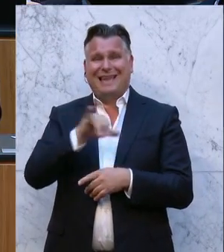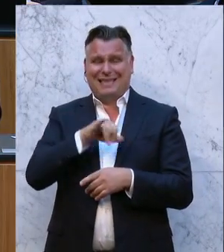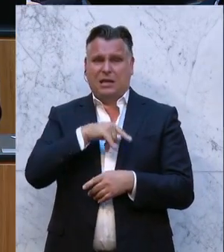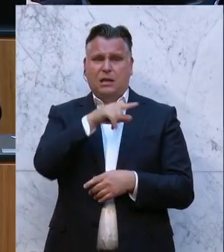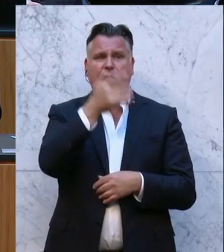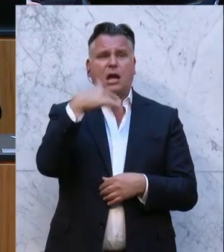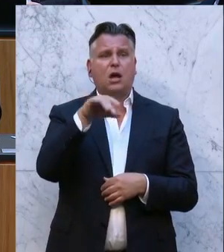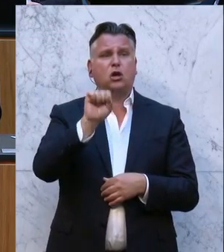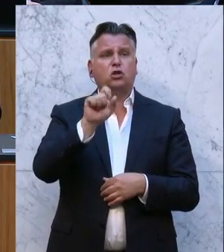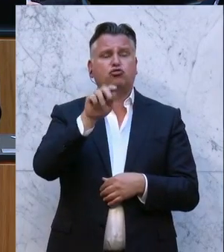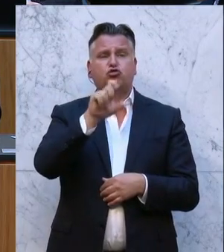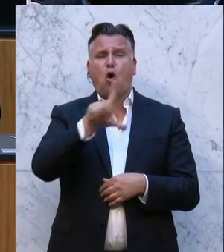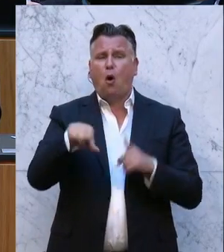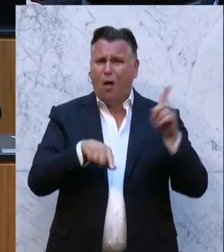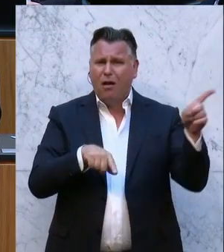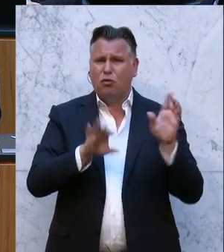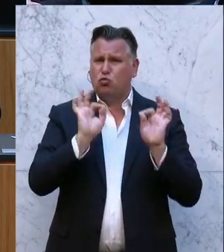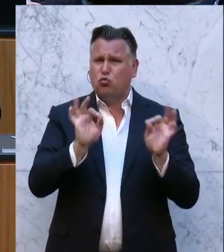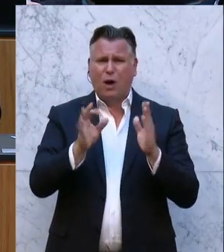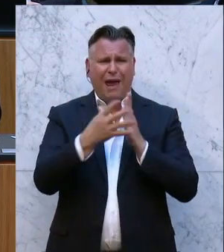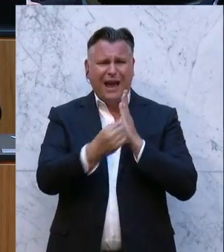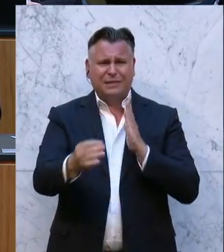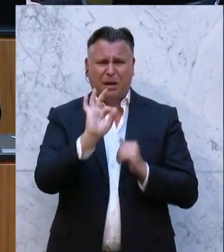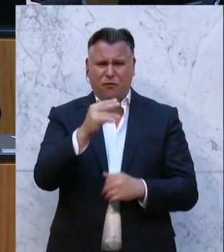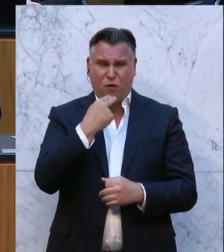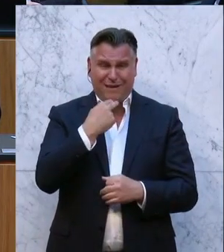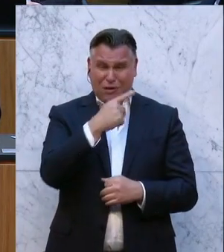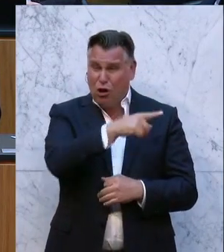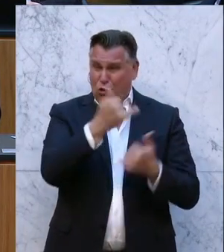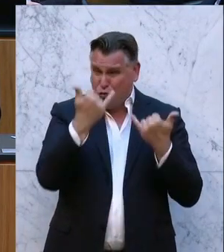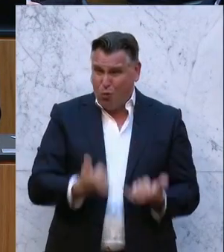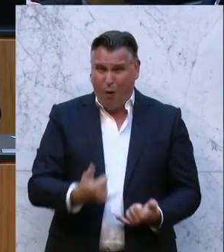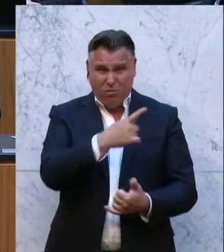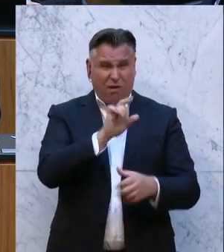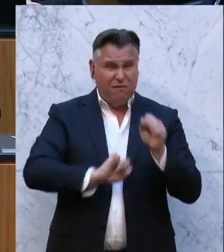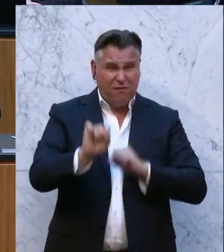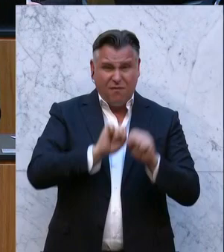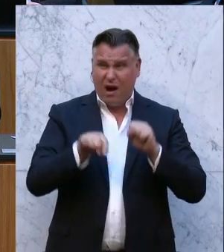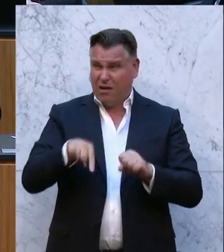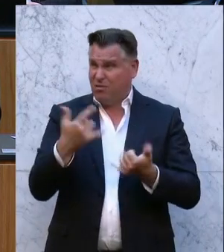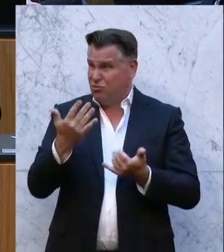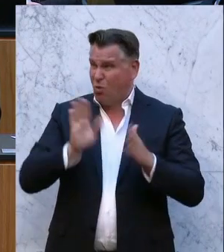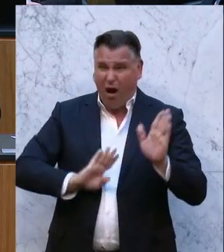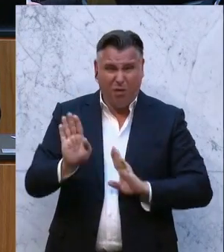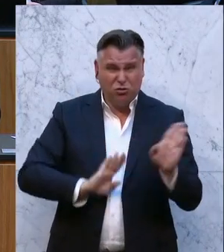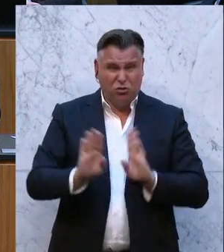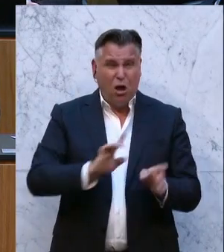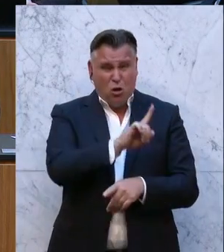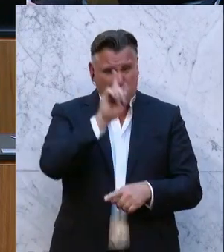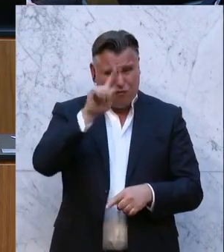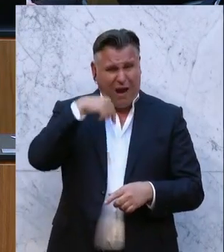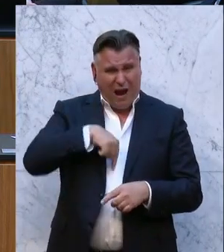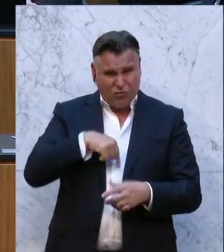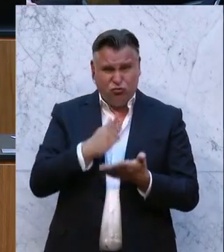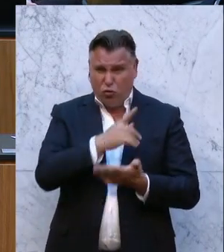lieber Arne Schroll, ein ausgewiesener Energieexperte, du verweigerst dich heute dieser Abstimmung wieder besseren Wissens.